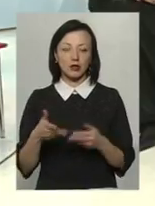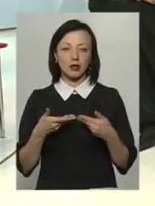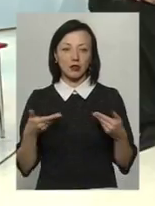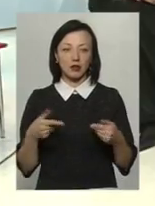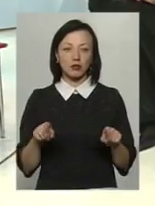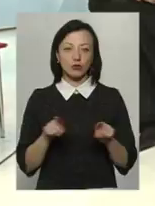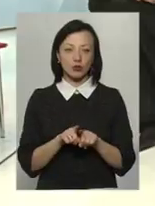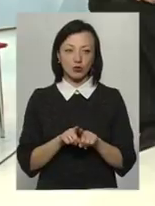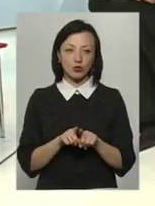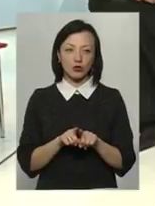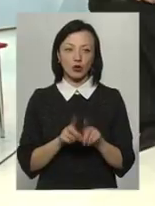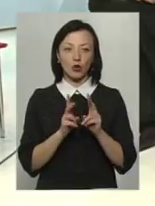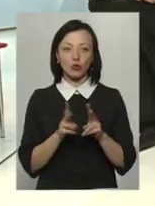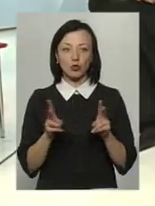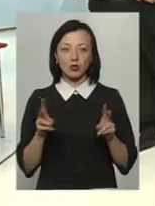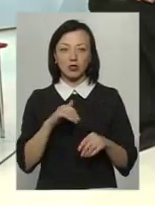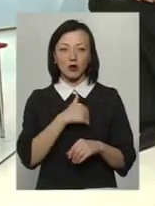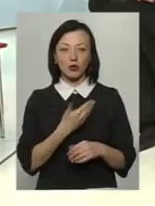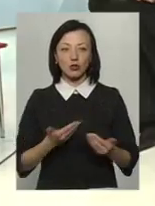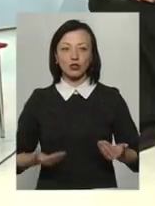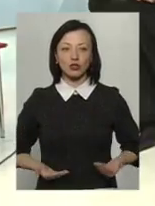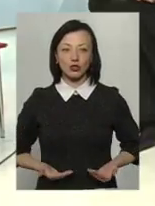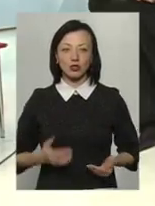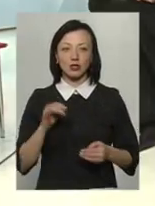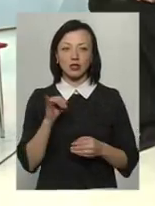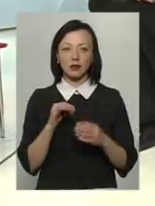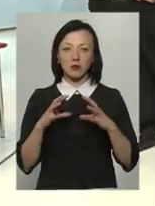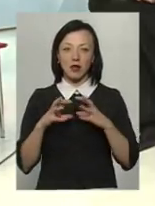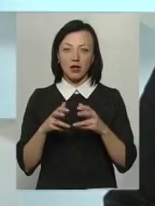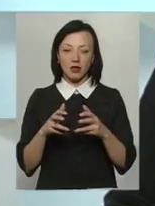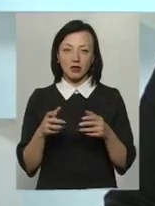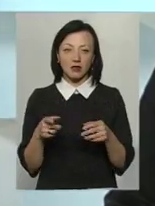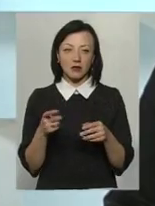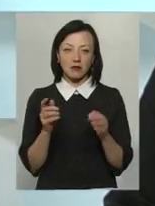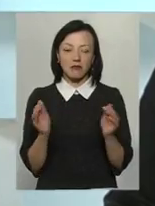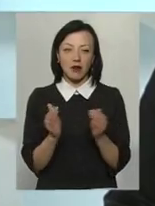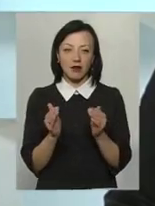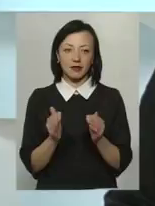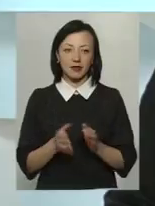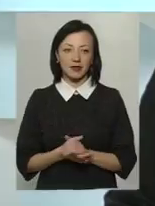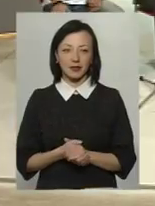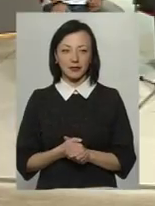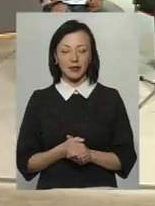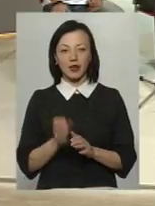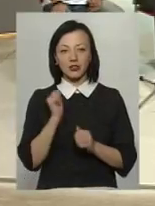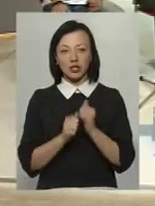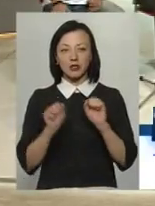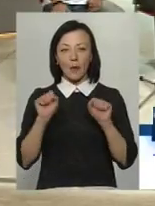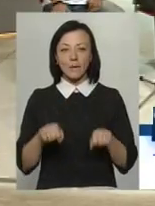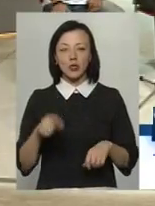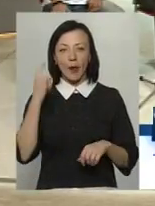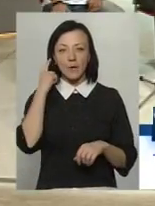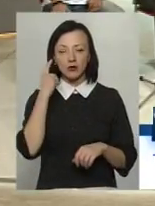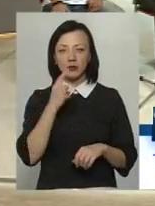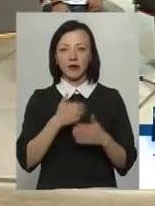хтось захочет жити, і планета, вона маленька. Часто можна почути від скептиків,